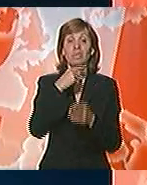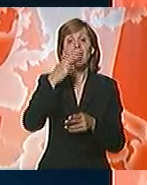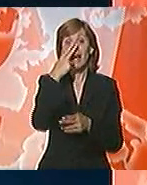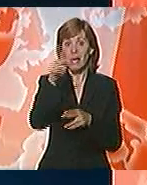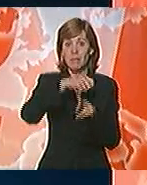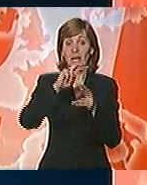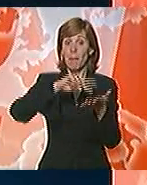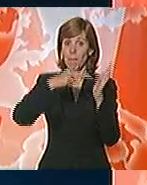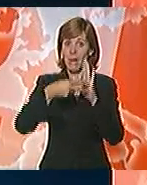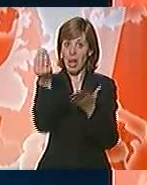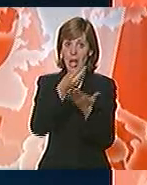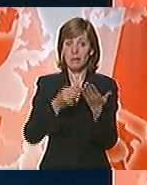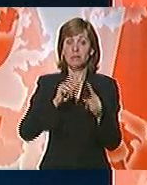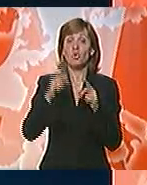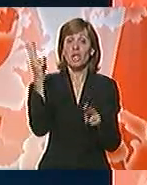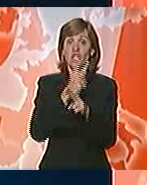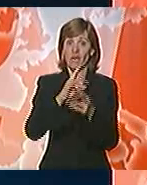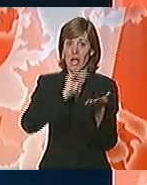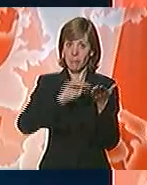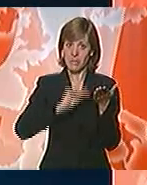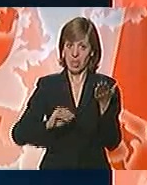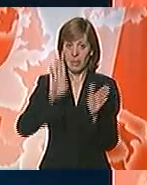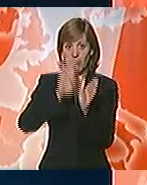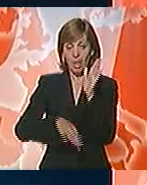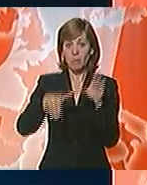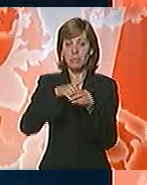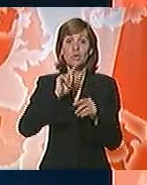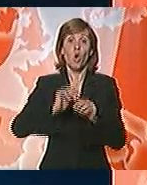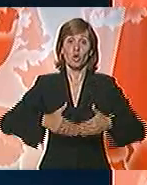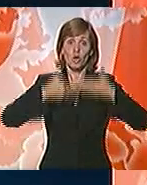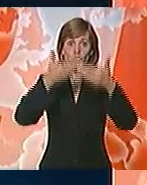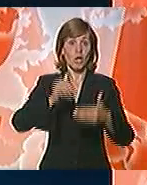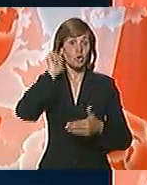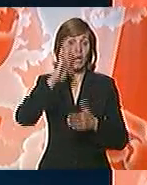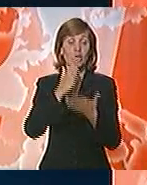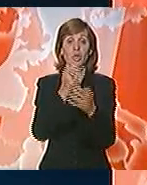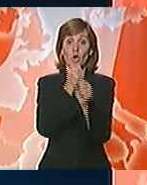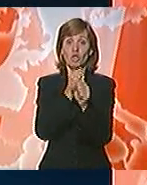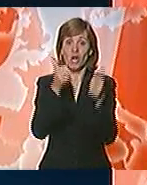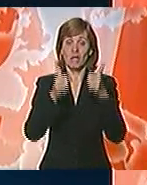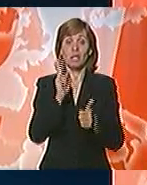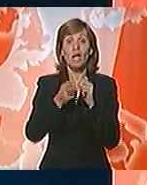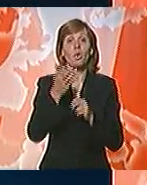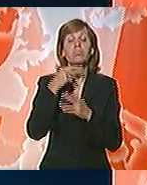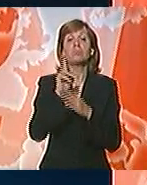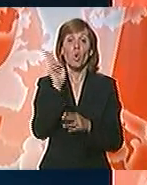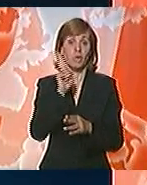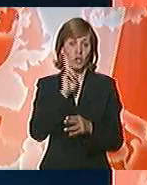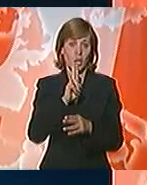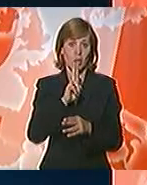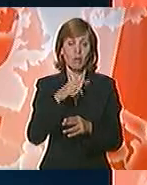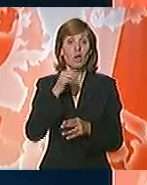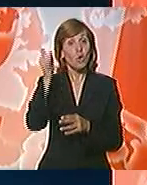razmatra plan racionalizacije državne administracije odložene za sutra i neće biti održana danas kako je to i uobičajeno.